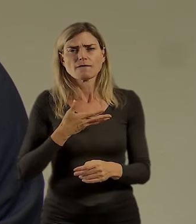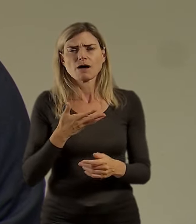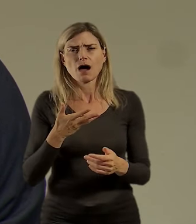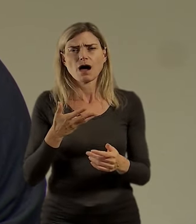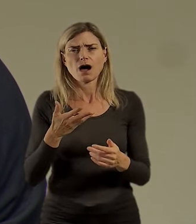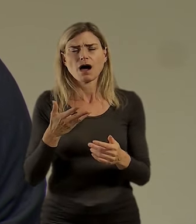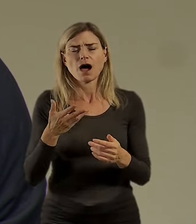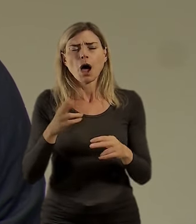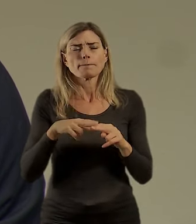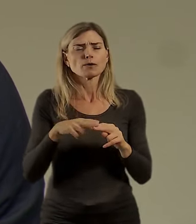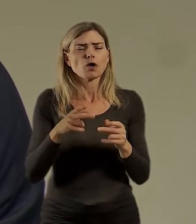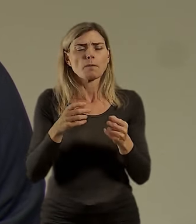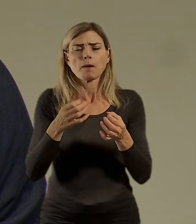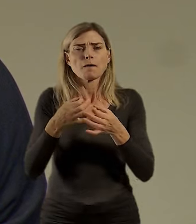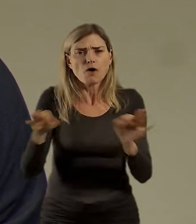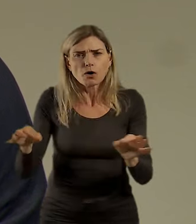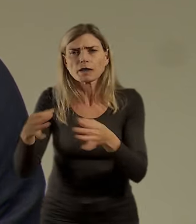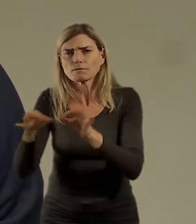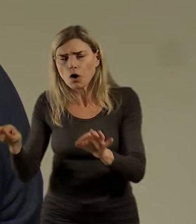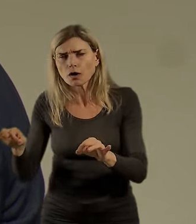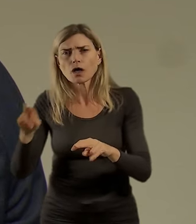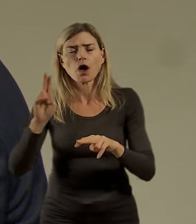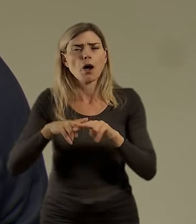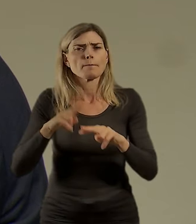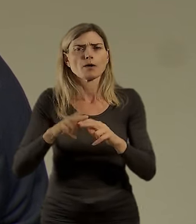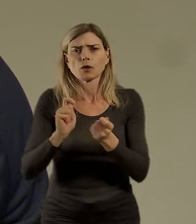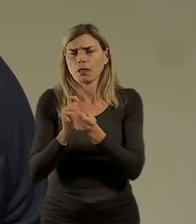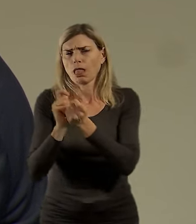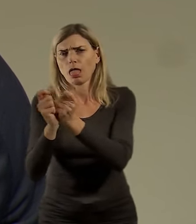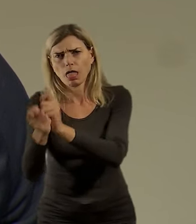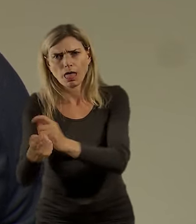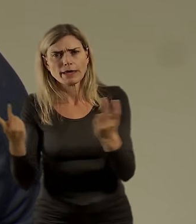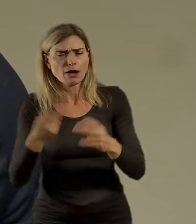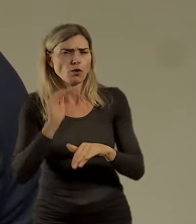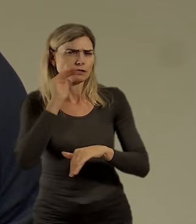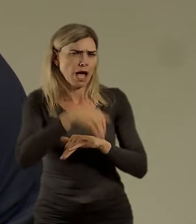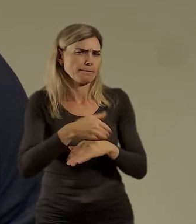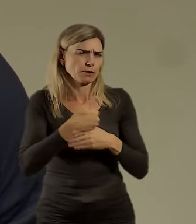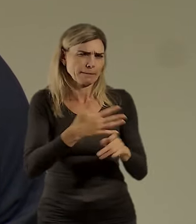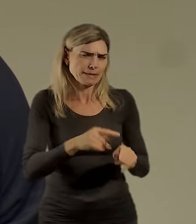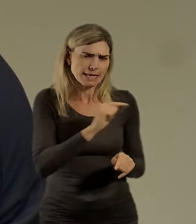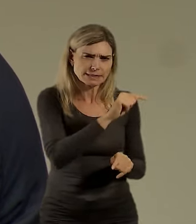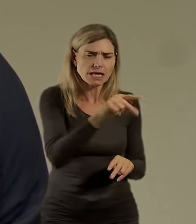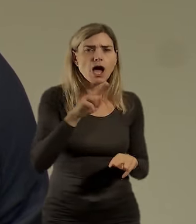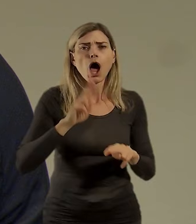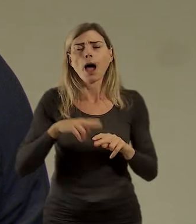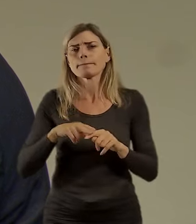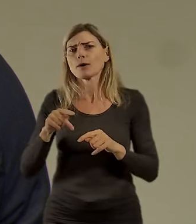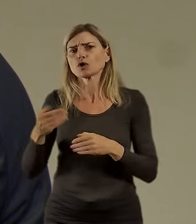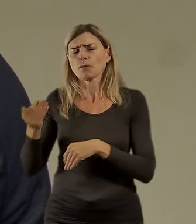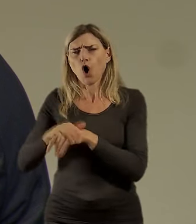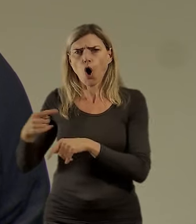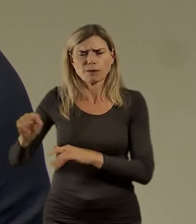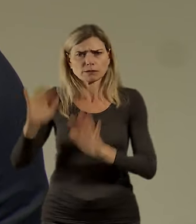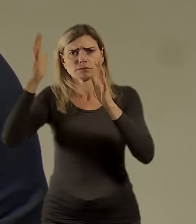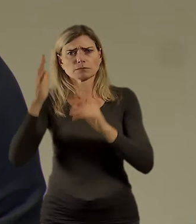rozpouštěly nebo dezurbanizovaly v té západní Evropě jako postupně. A postupně ty obce reagovaly i na tu potřebu